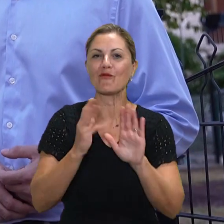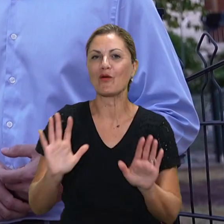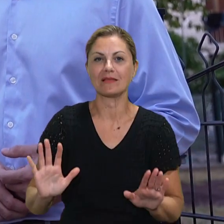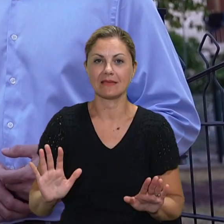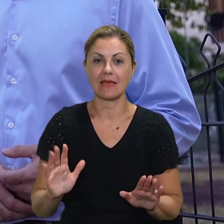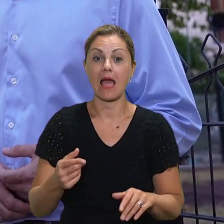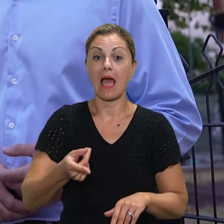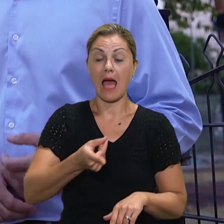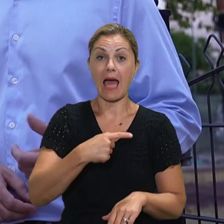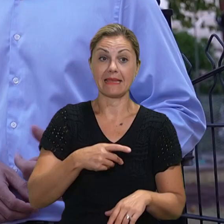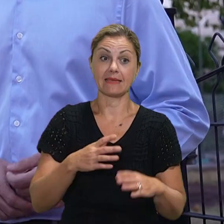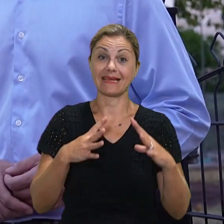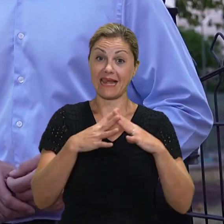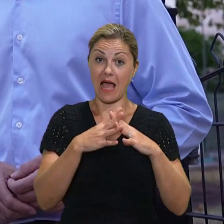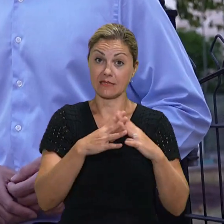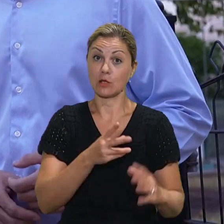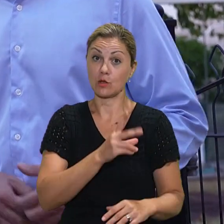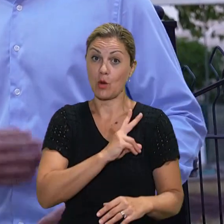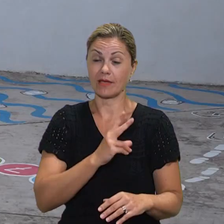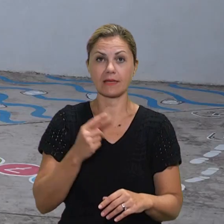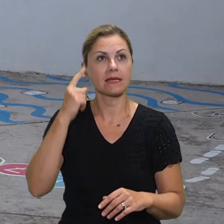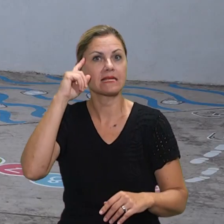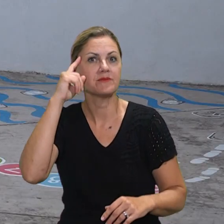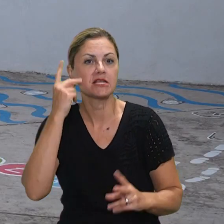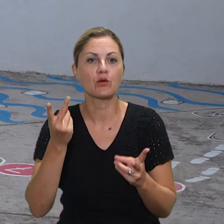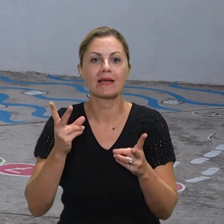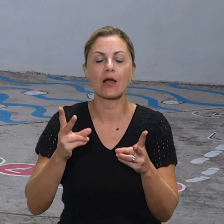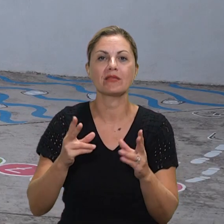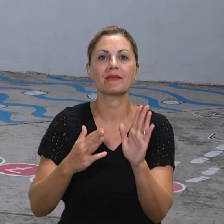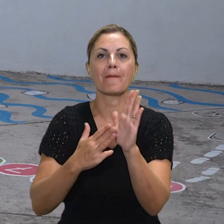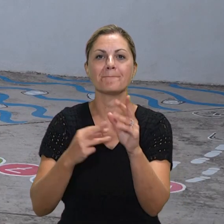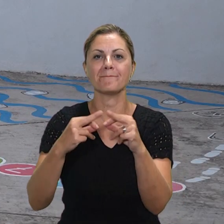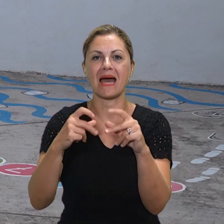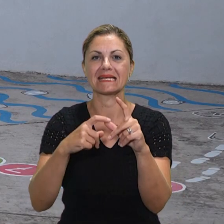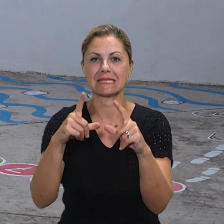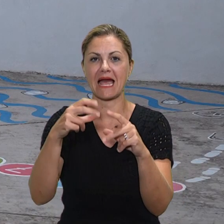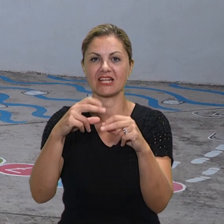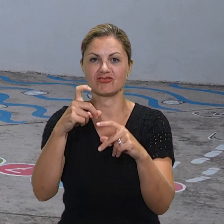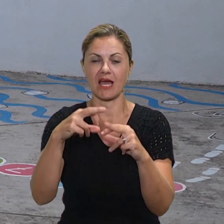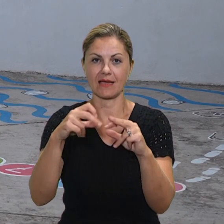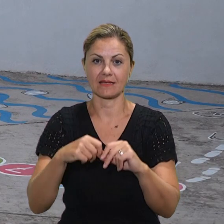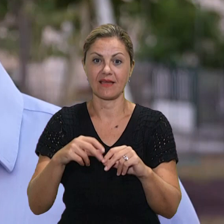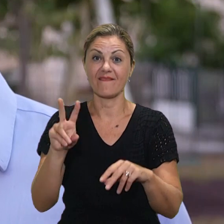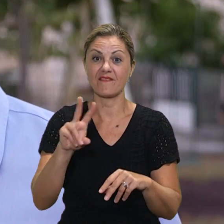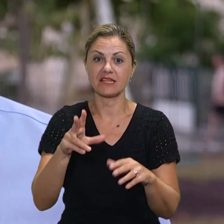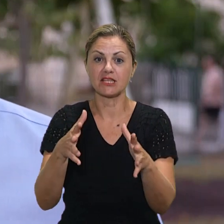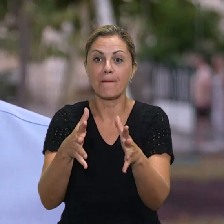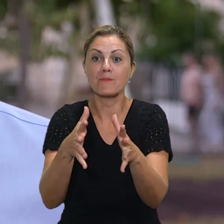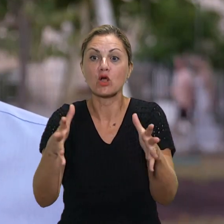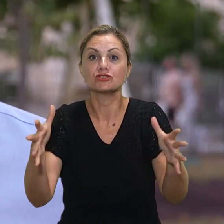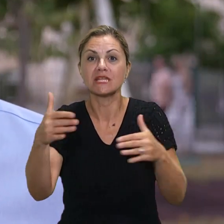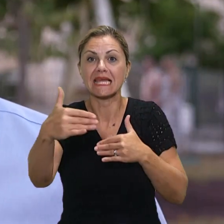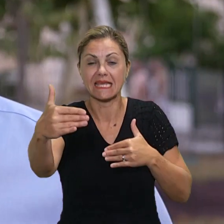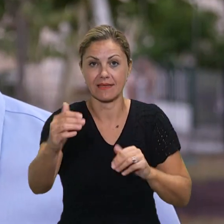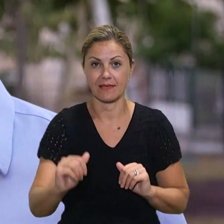stvaranju novih vrtićkih mjesta. Stoga planiraju proširenje dječjeg vrtića Maslačak. Dobit ćemo još tri vrtićke skupine. plan je da se